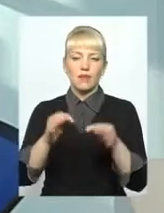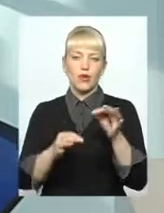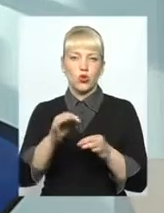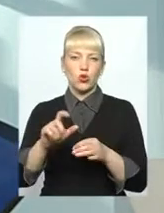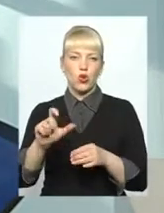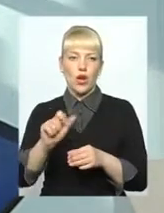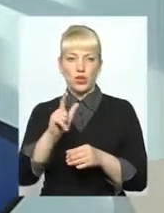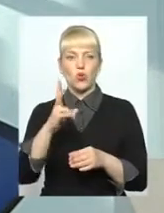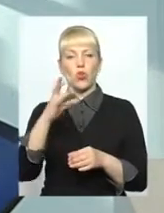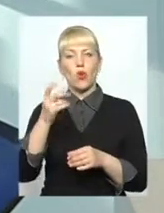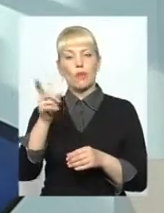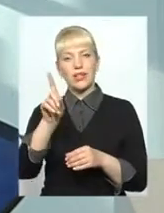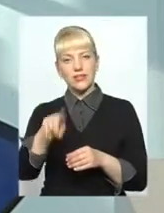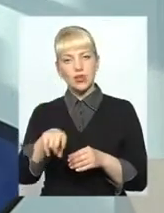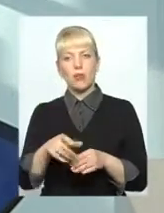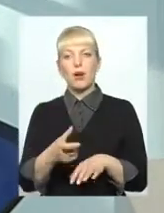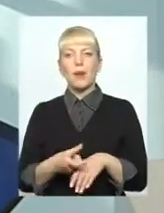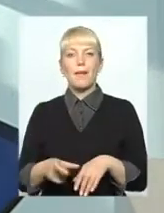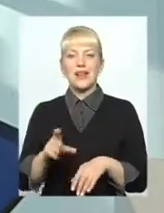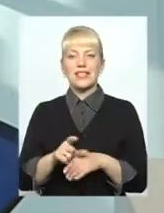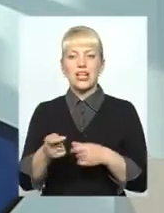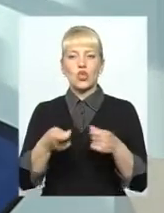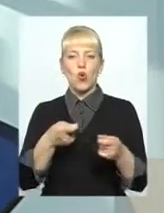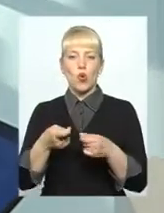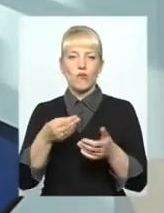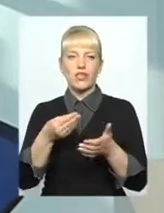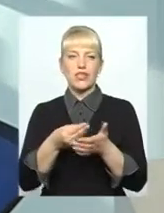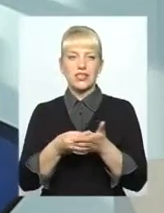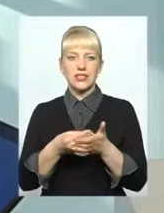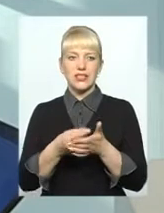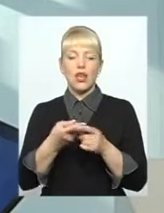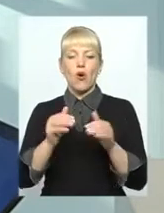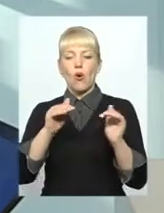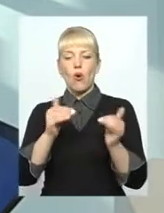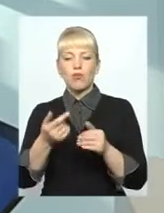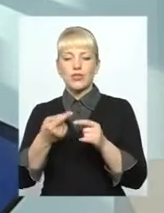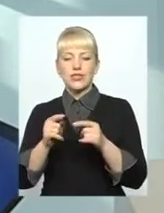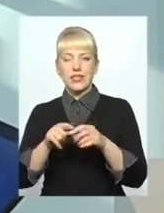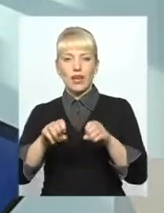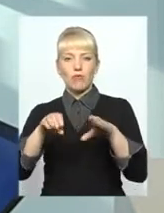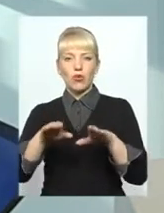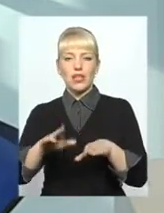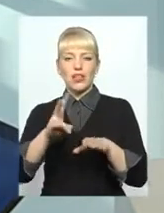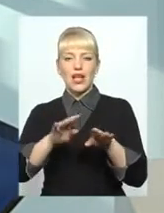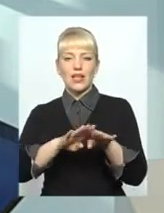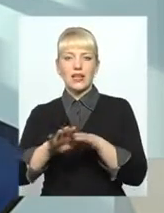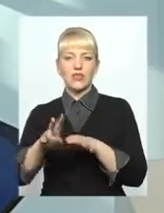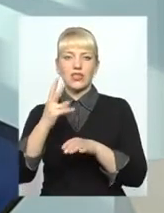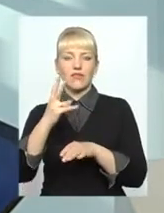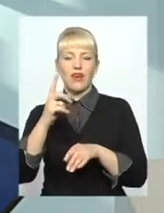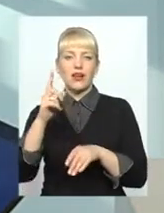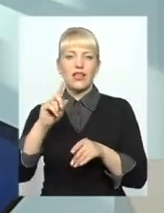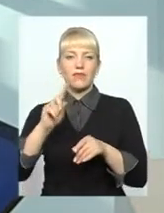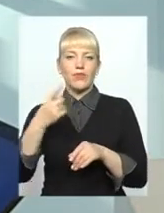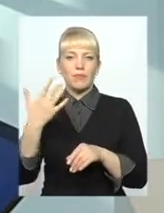максимальна торговая націнка постачальника обмежена цією постановою на рівні 2,5%.